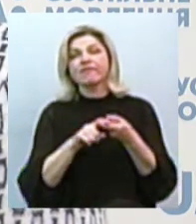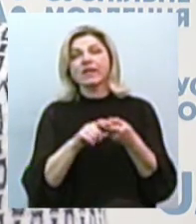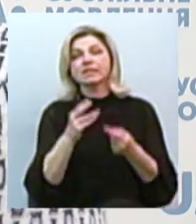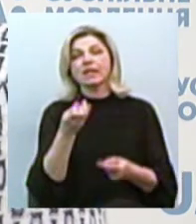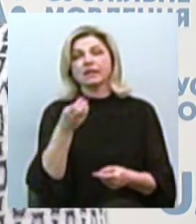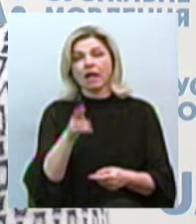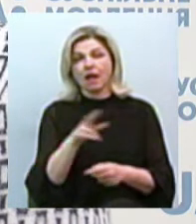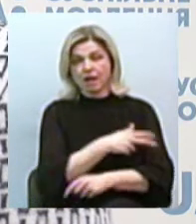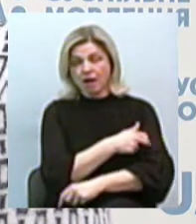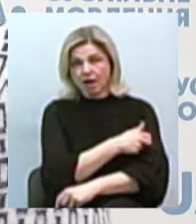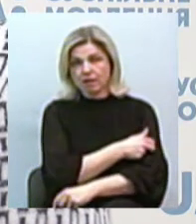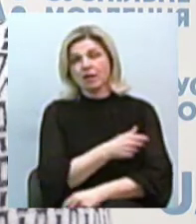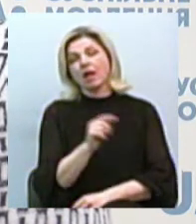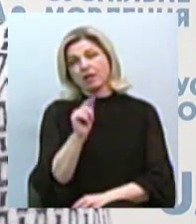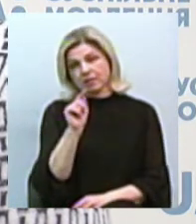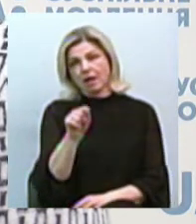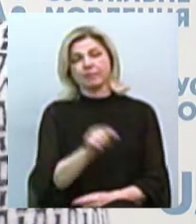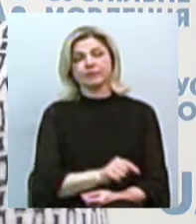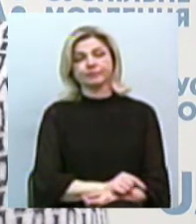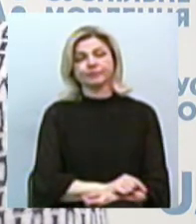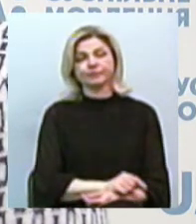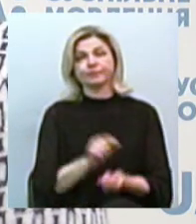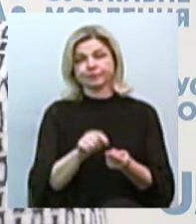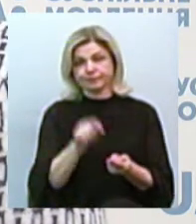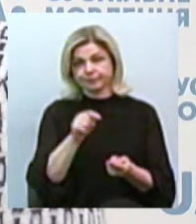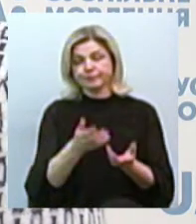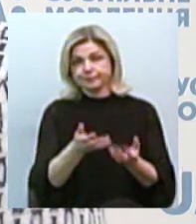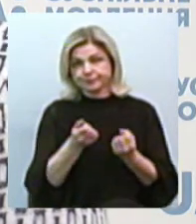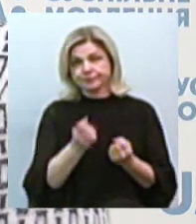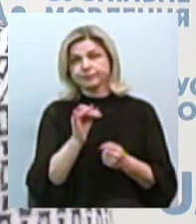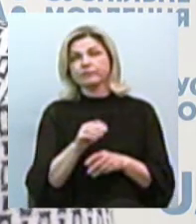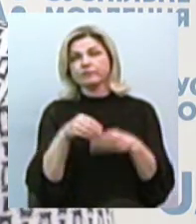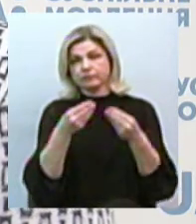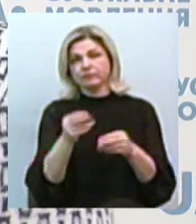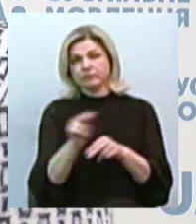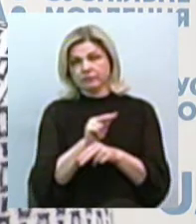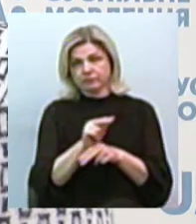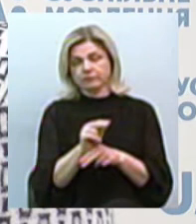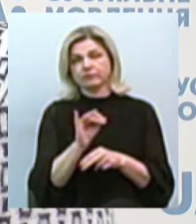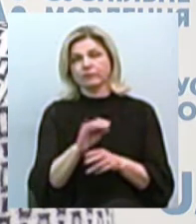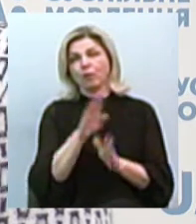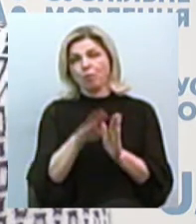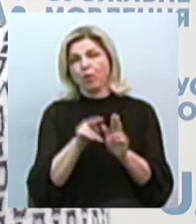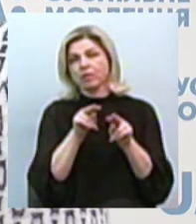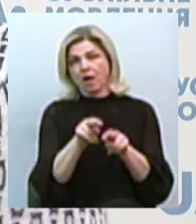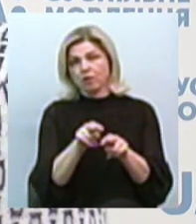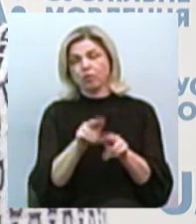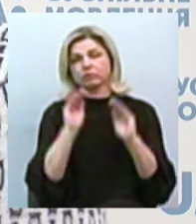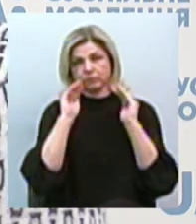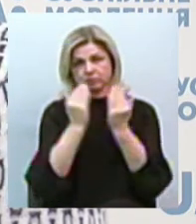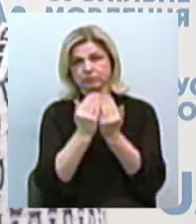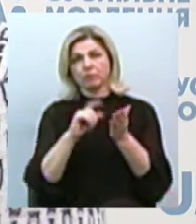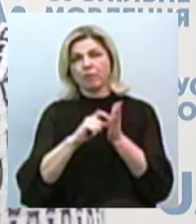лікарні, де йому беруть аналізи, призначають лікування і залишають під наглядом в ізольованому